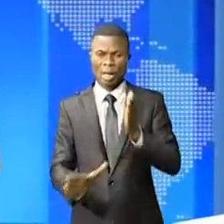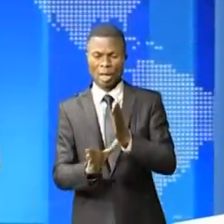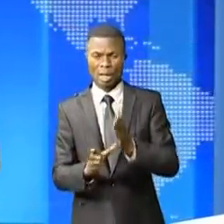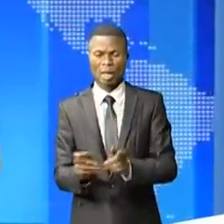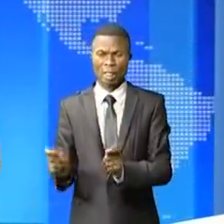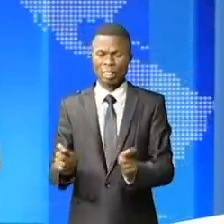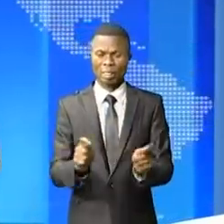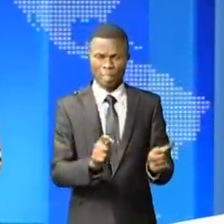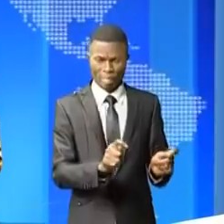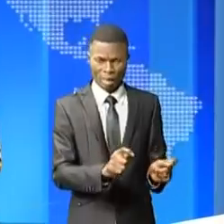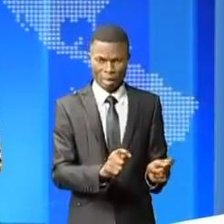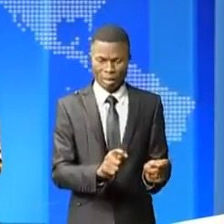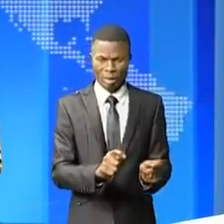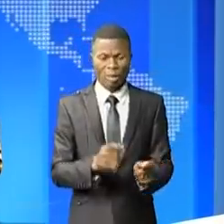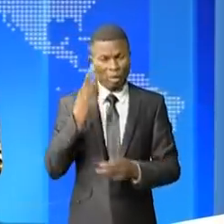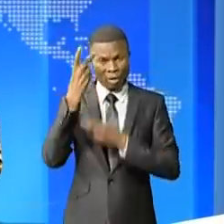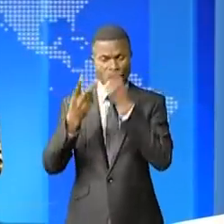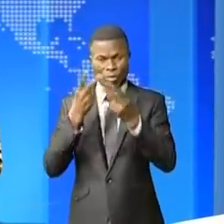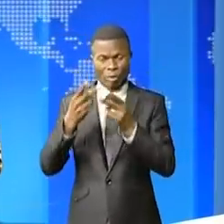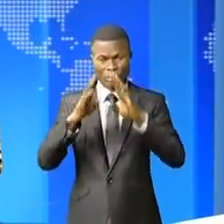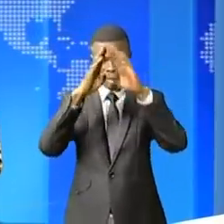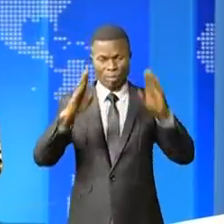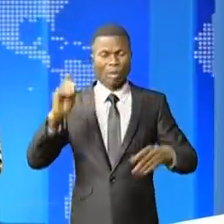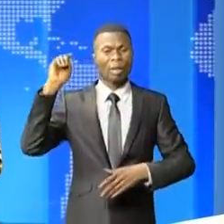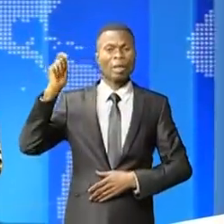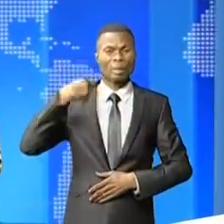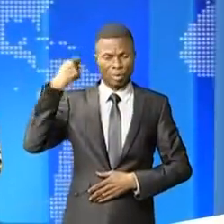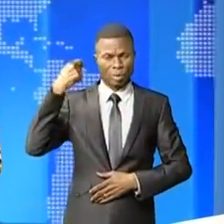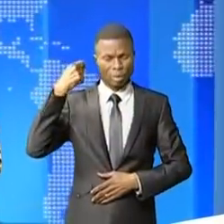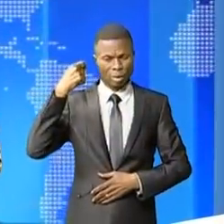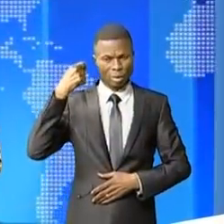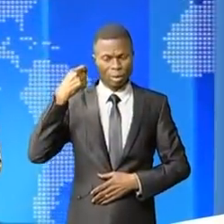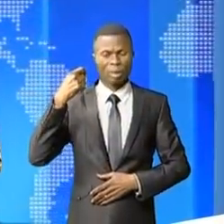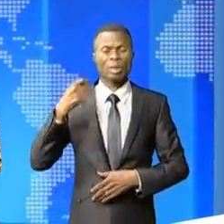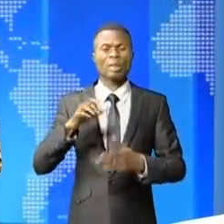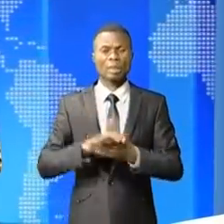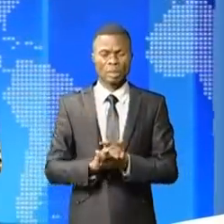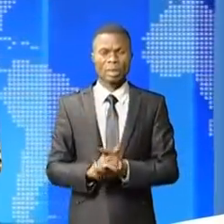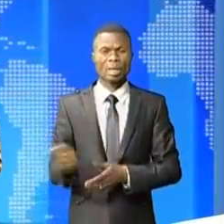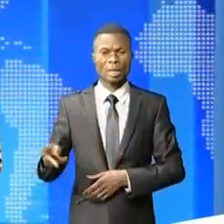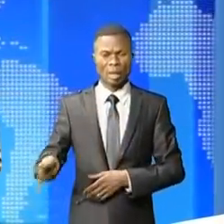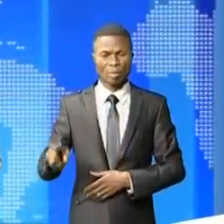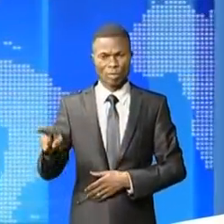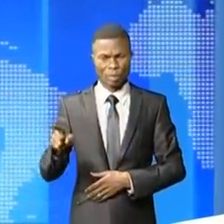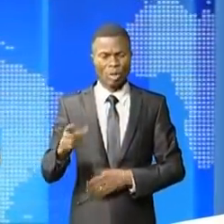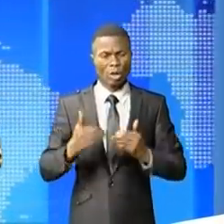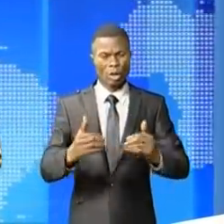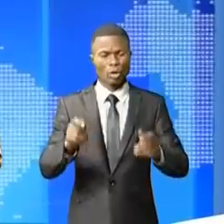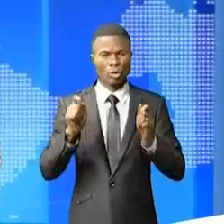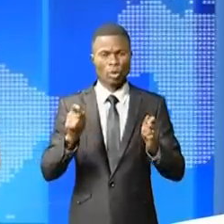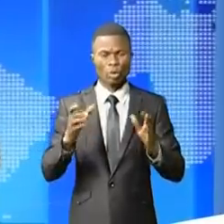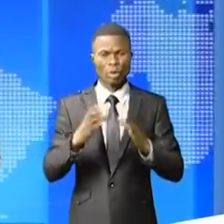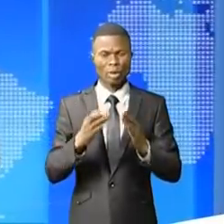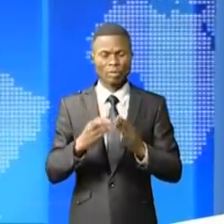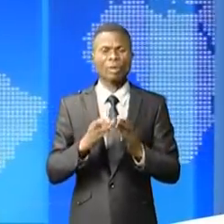des Tanganyika qui est allé visiter le pensionnaire de la prison centrale de sa province. Poursuivons avec